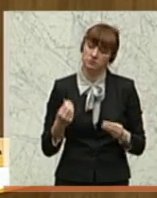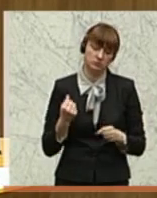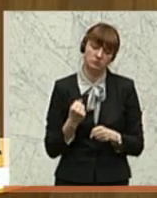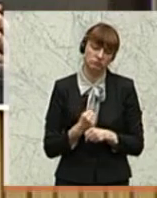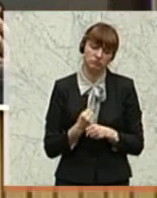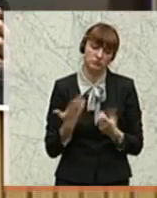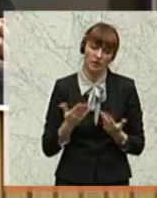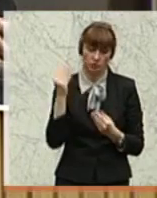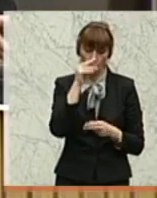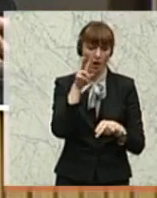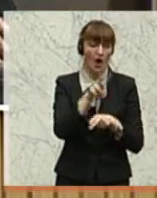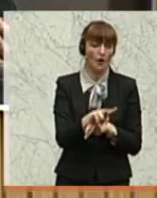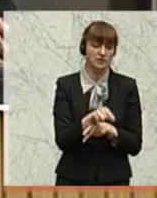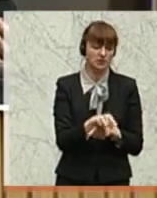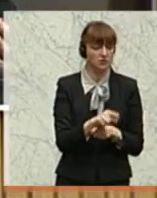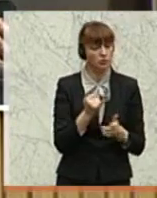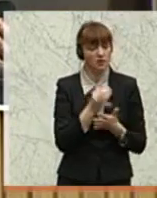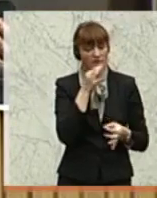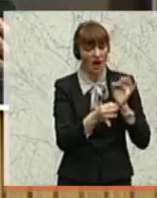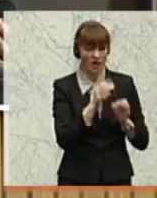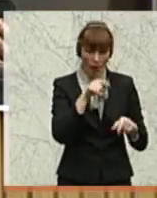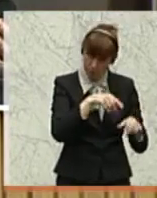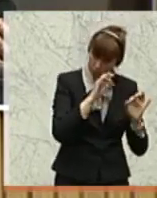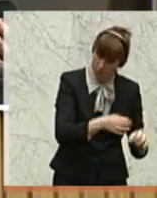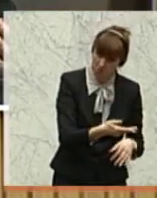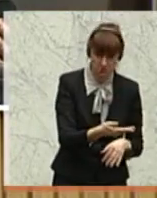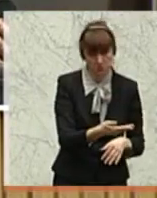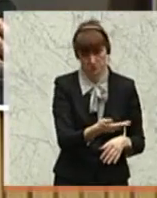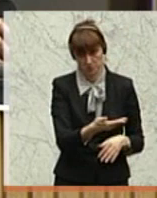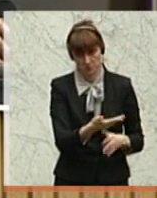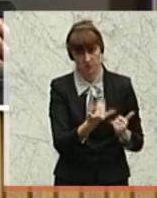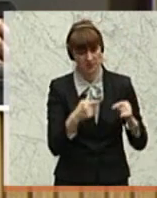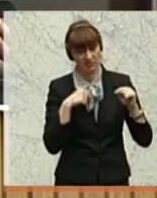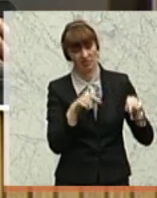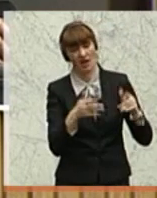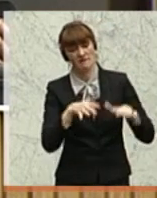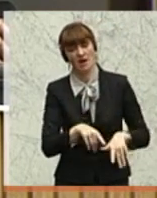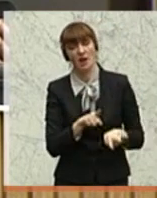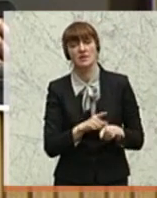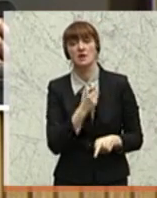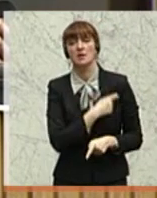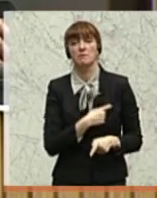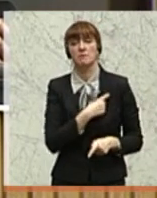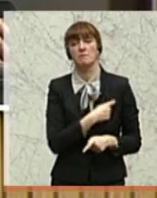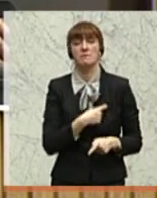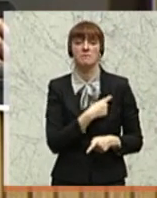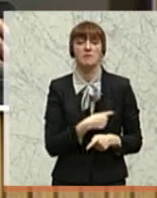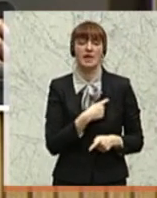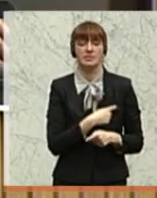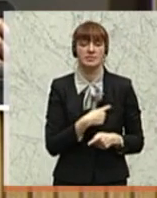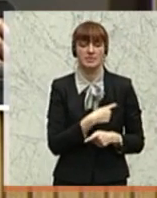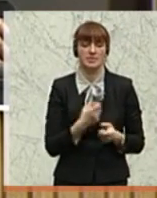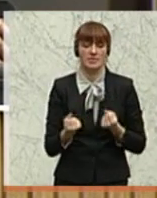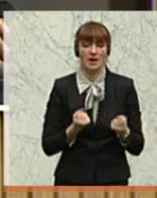der Schulaufsicht zu hinterfragen. Was wir hier haben, ist ein parteipolitisch verfilztes System,